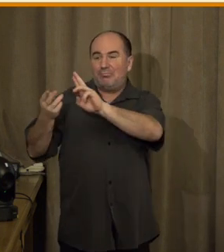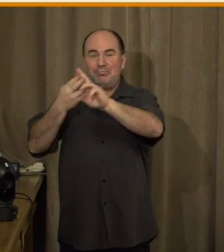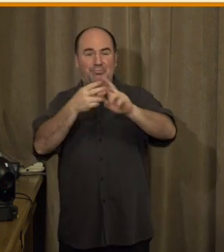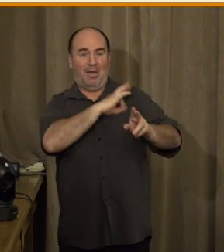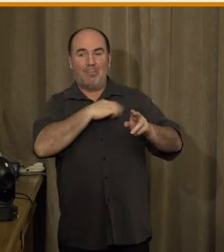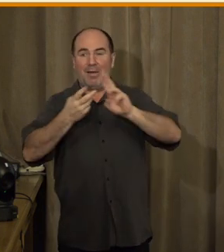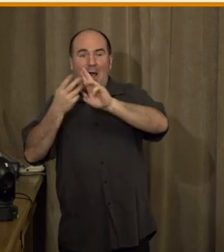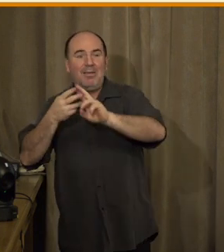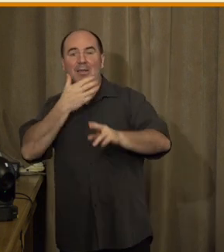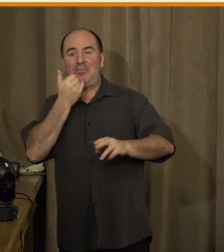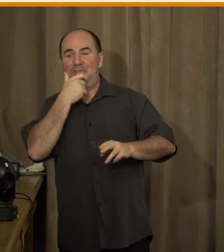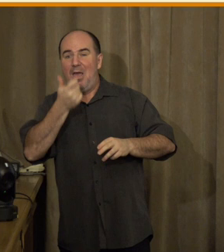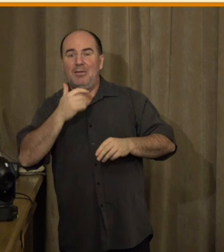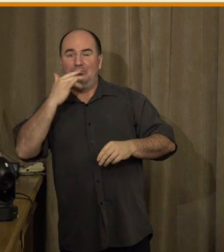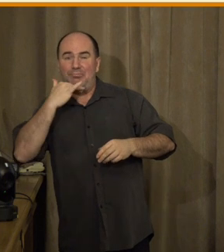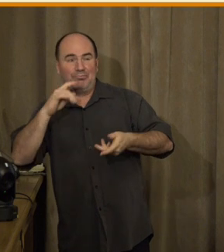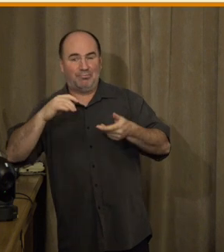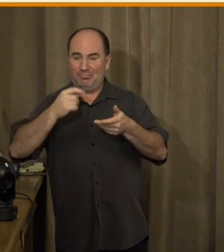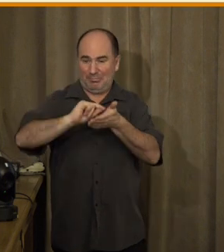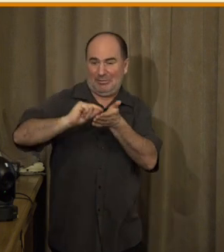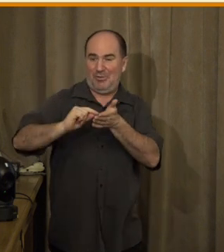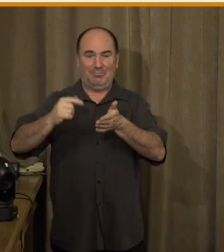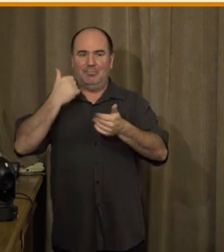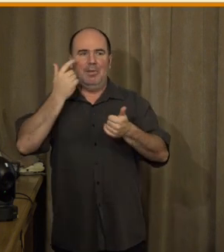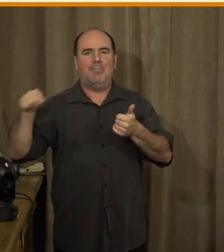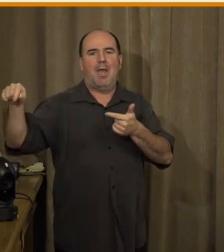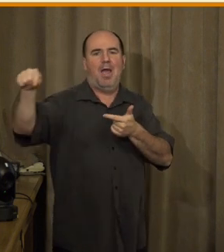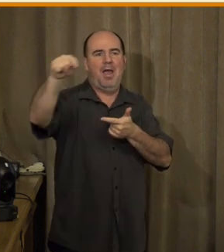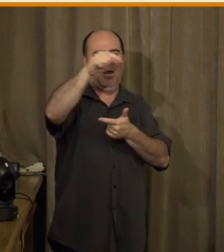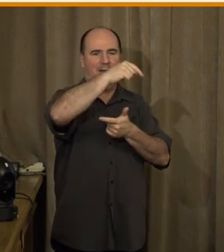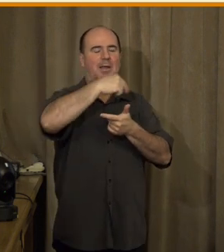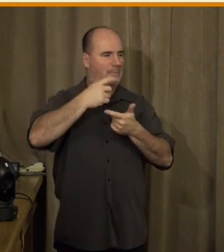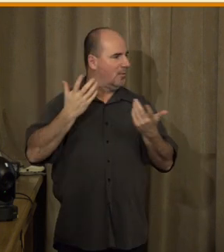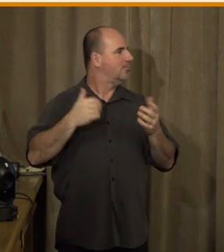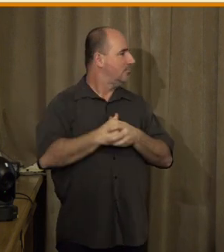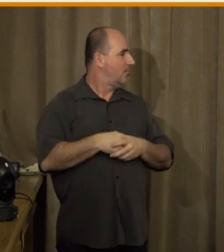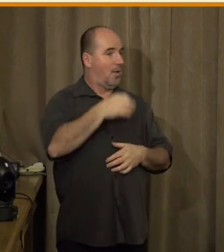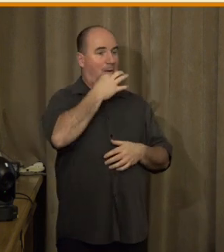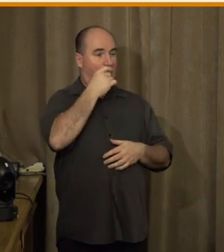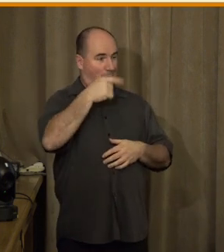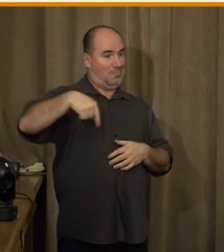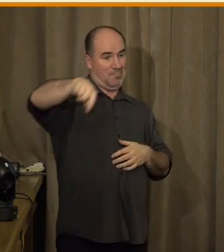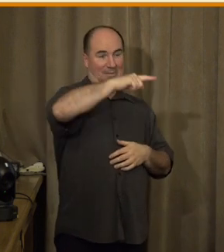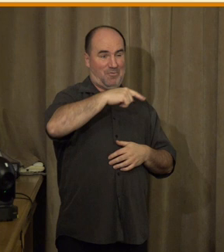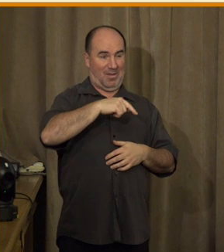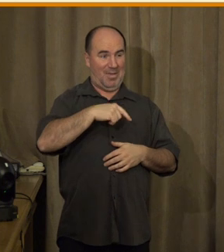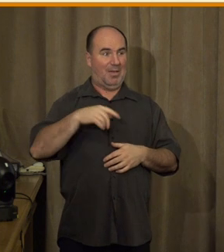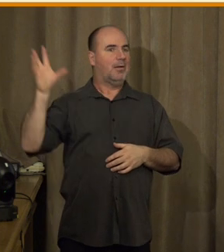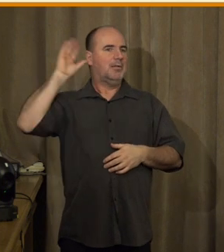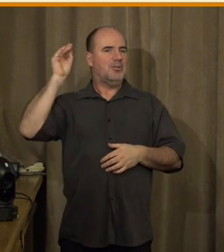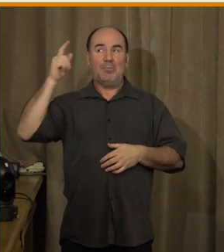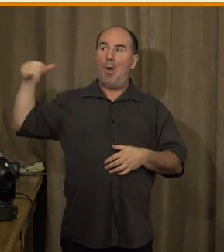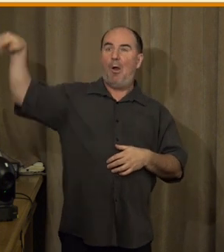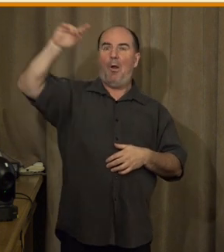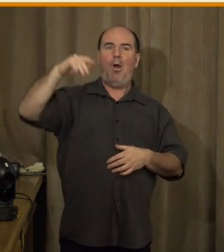kompetentní v anglištině, třeba moje generace, kteří už jsme anglištinu měli, tak bychom možná tady dnes nepotřebovali tlumačení z anglištiny, ale asi potřeba